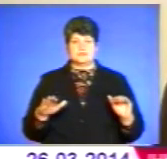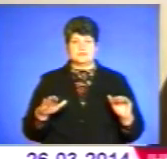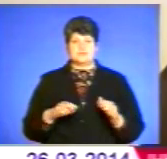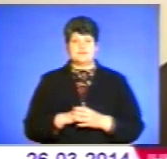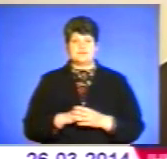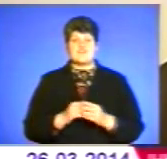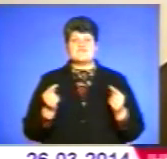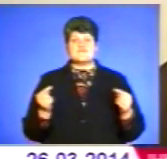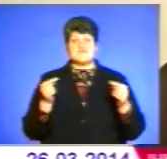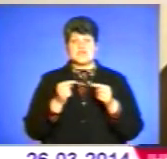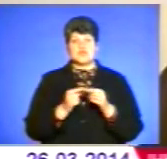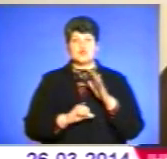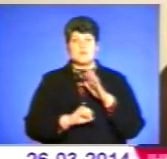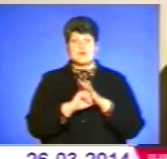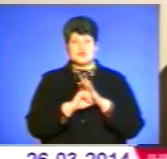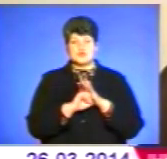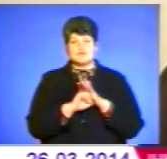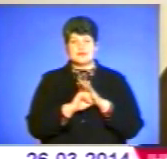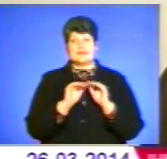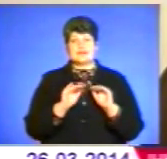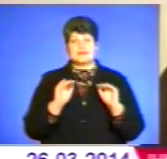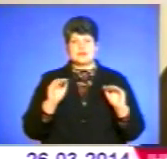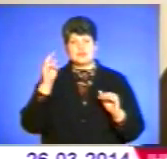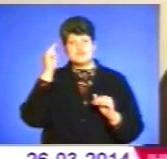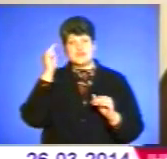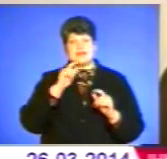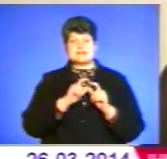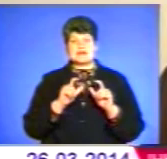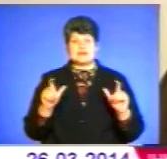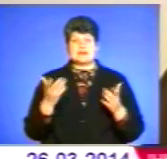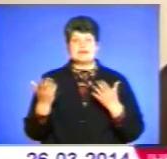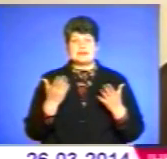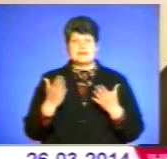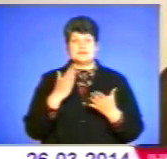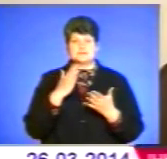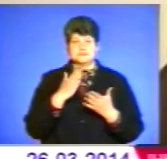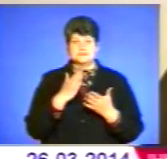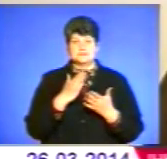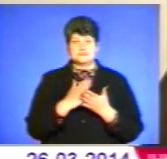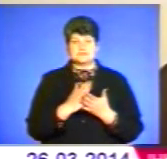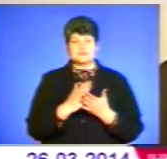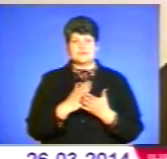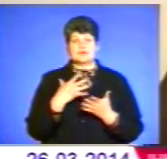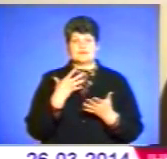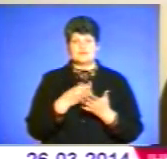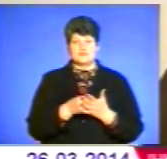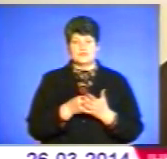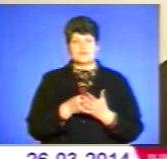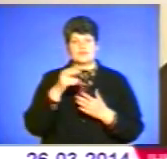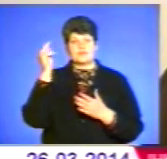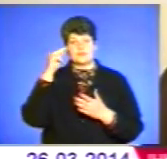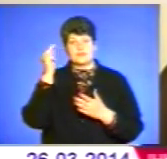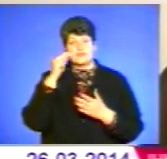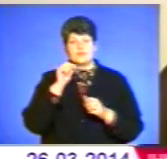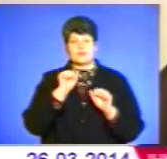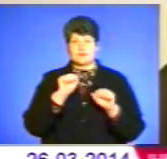Визначено базові дитячі навчальні заклади, які, власне, накопичують методику, стають такими